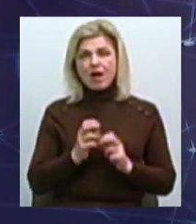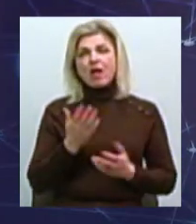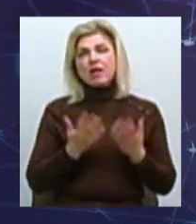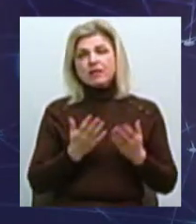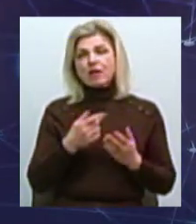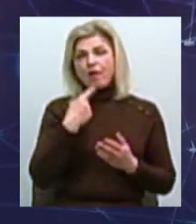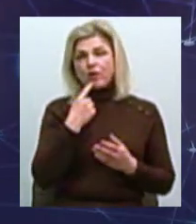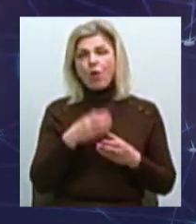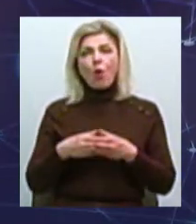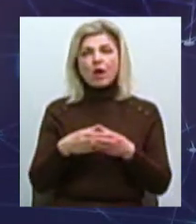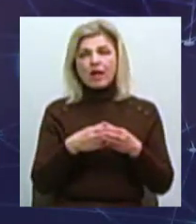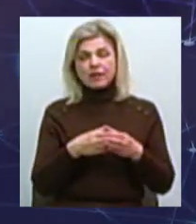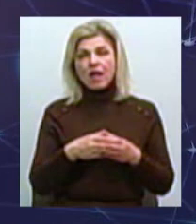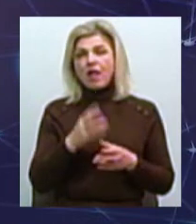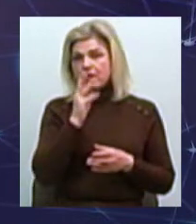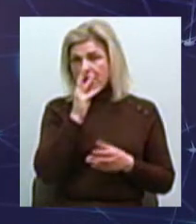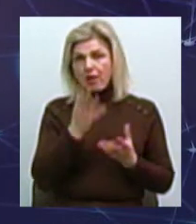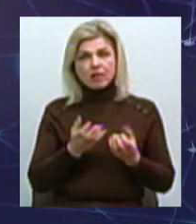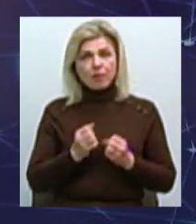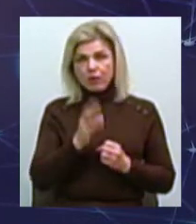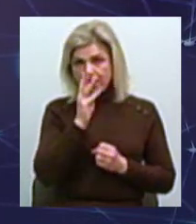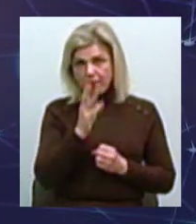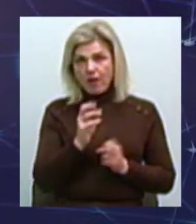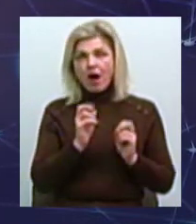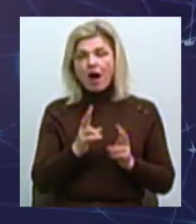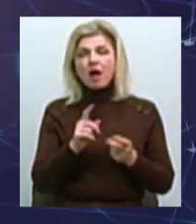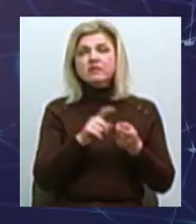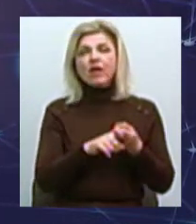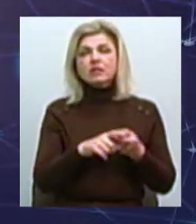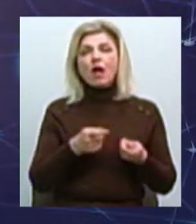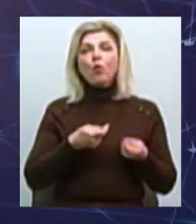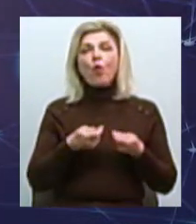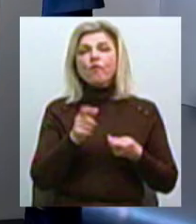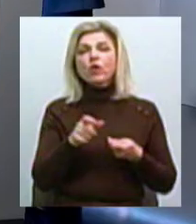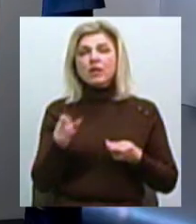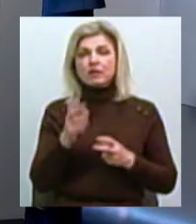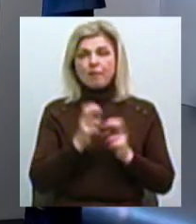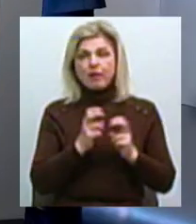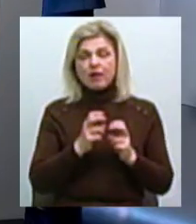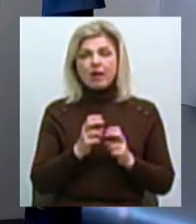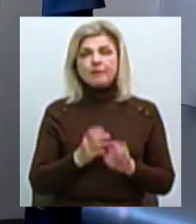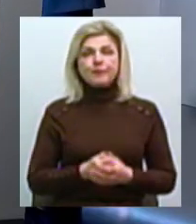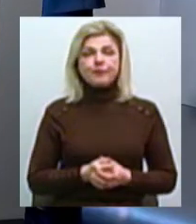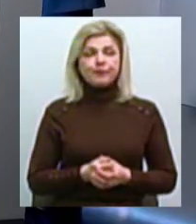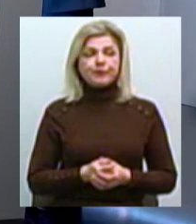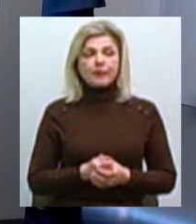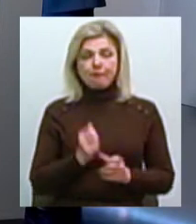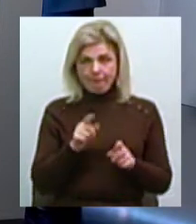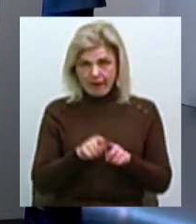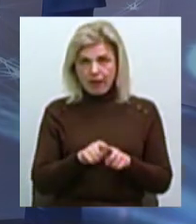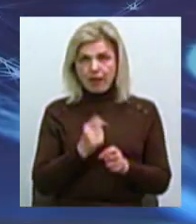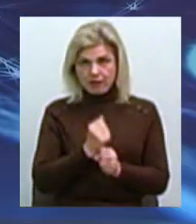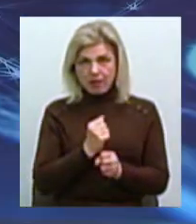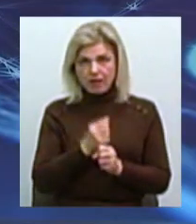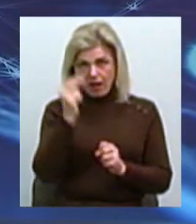колектив не отримує зарплатню три місяці, як це торкнулося керівників підприємства І ще обґрунтовані поточні витрати? Такий аналіз проводився? У вас є?